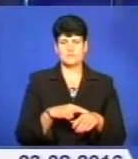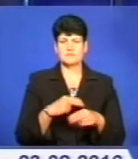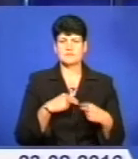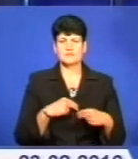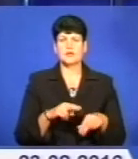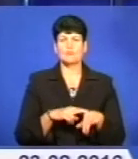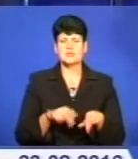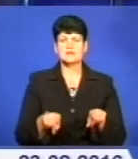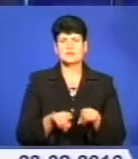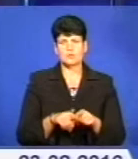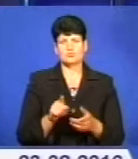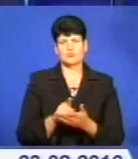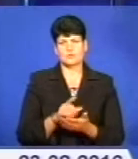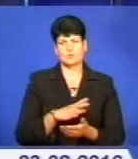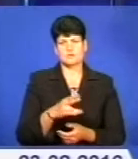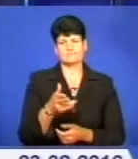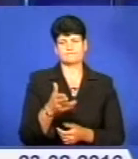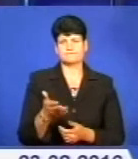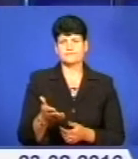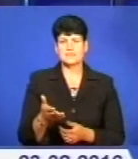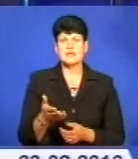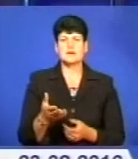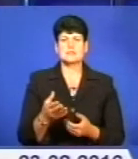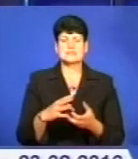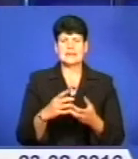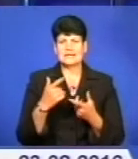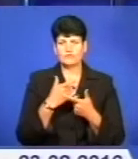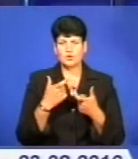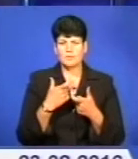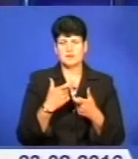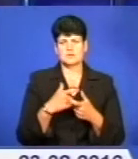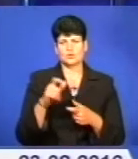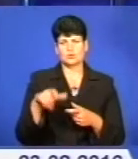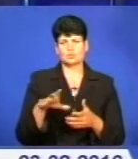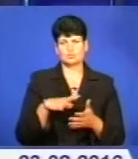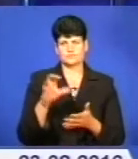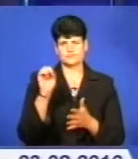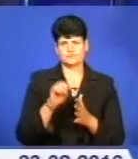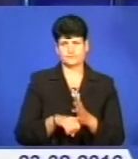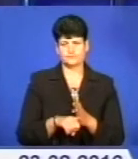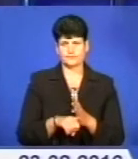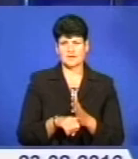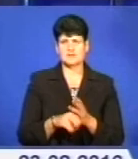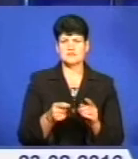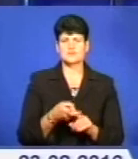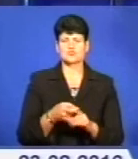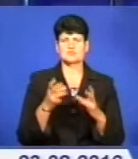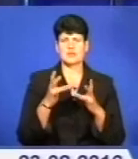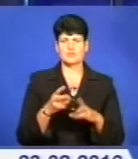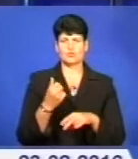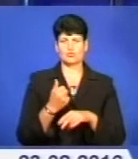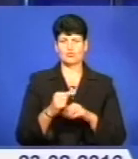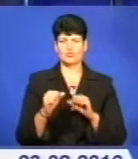змушені були застосовувати табельну зброю. За інформацією відомства, зловмисника було ліквідовано. У зв'язку з трагедією у Головному